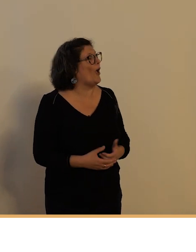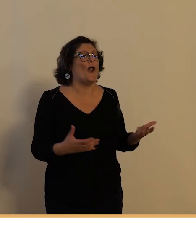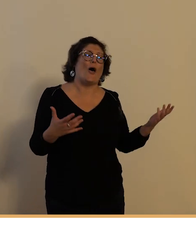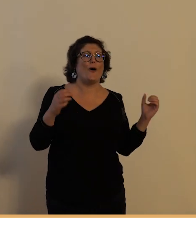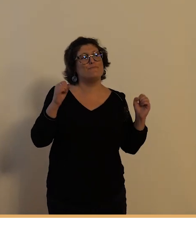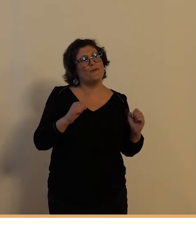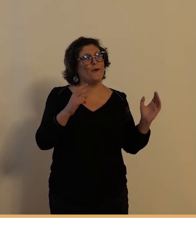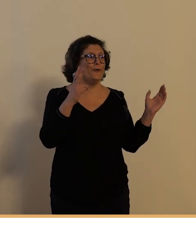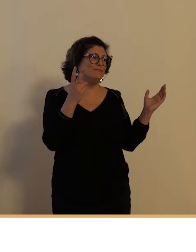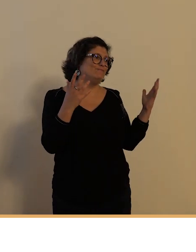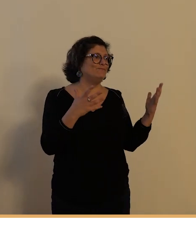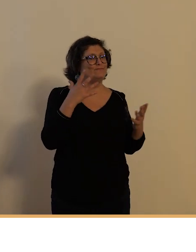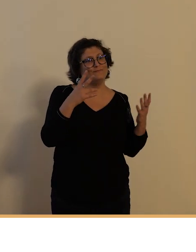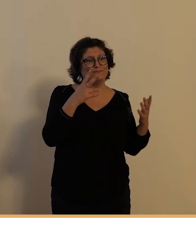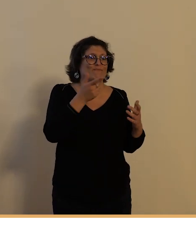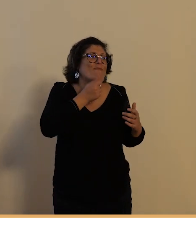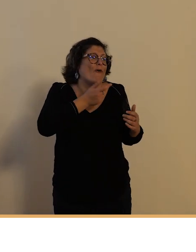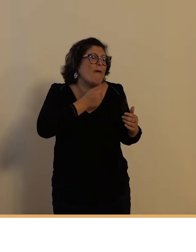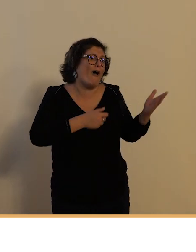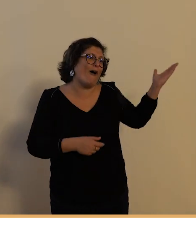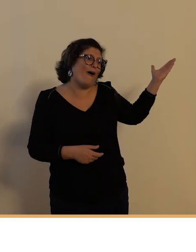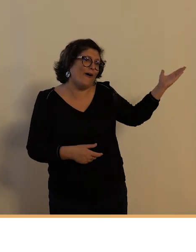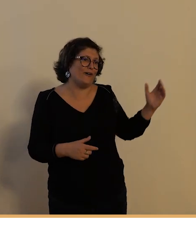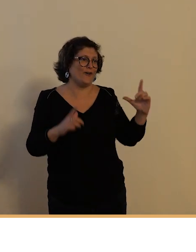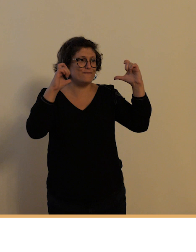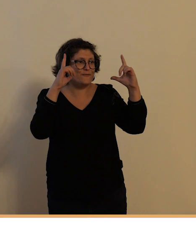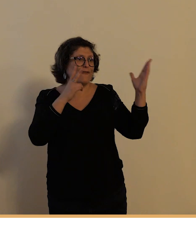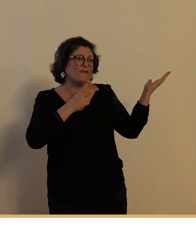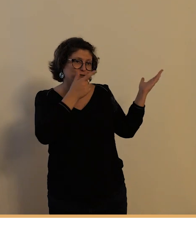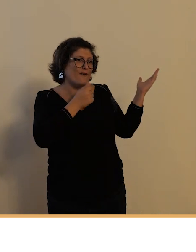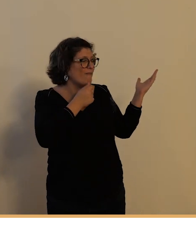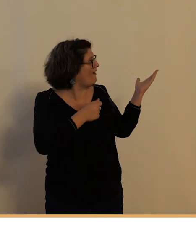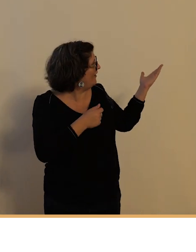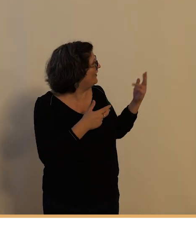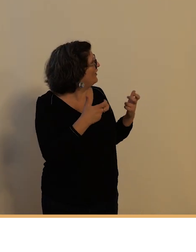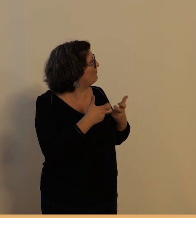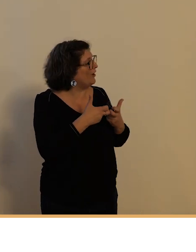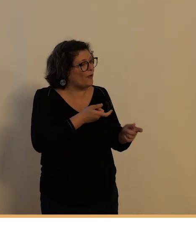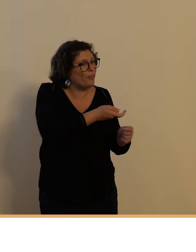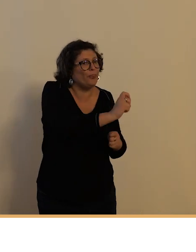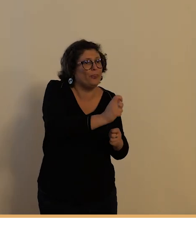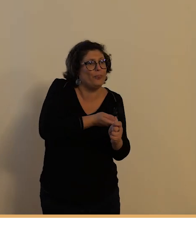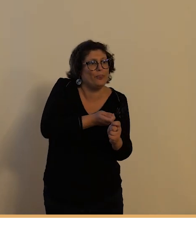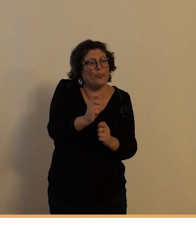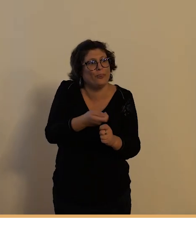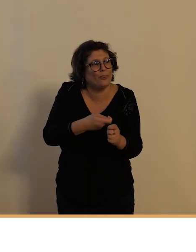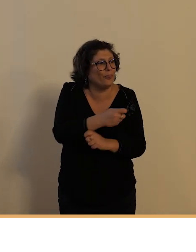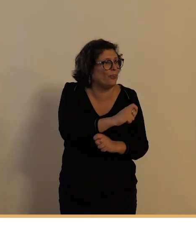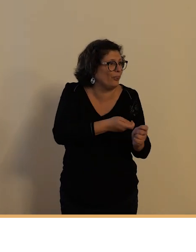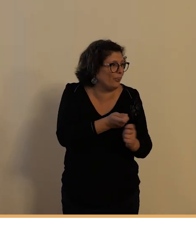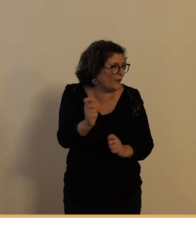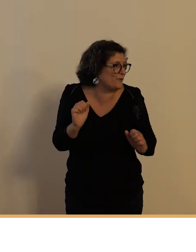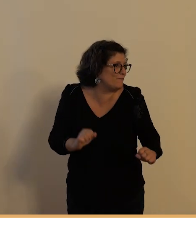un peu amicales comme ici où il y a des jeux de camaraderie entre des ouvriers